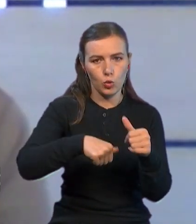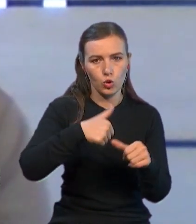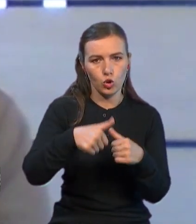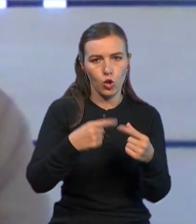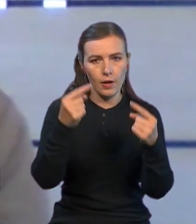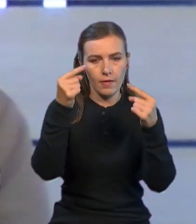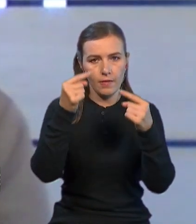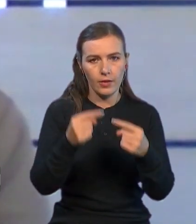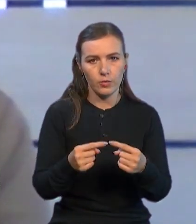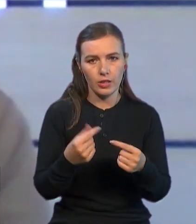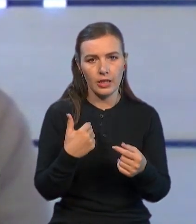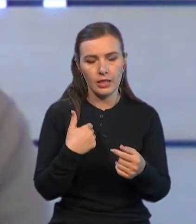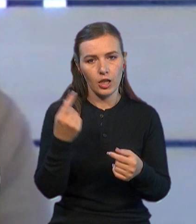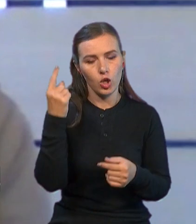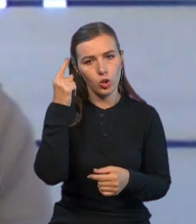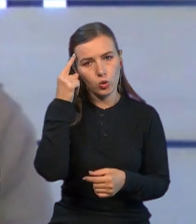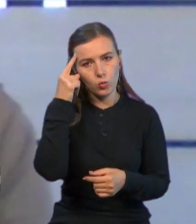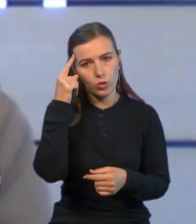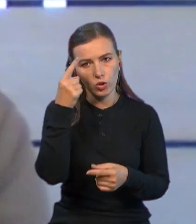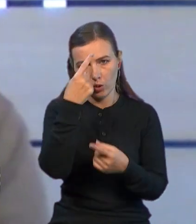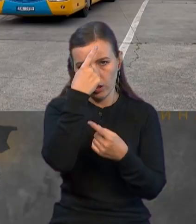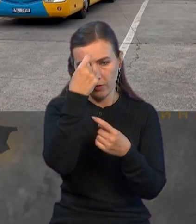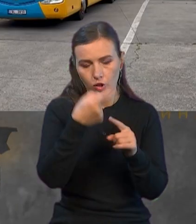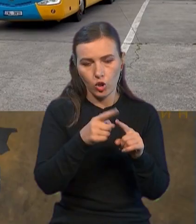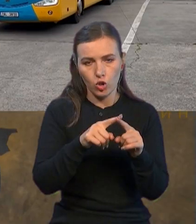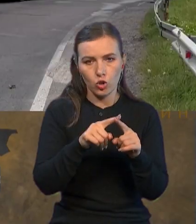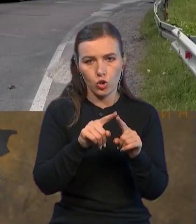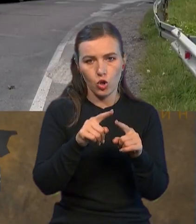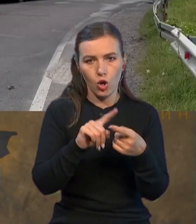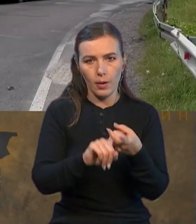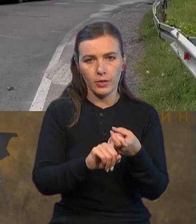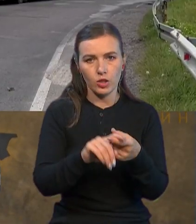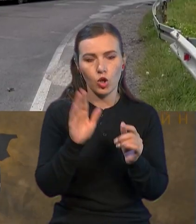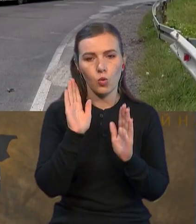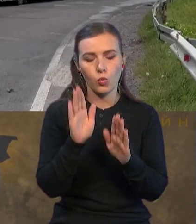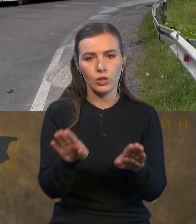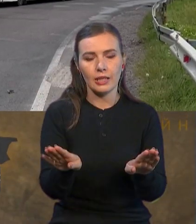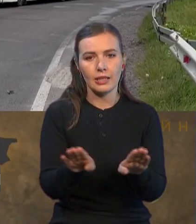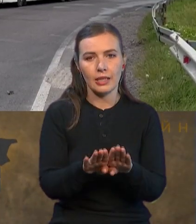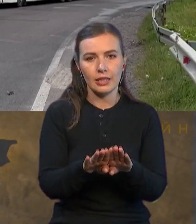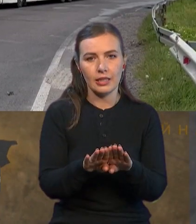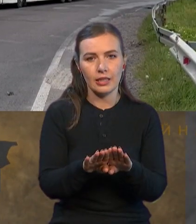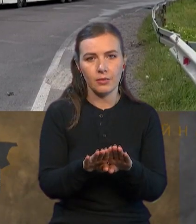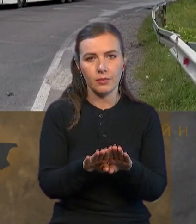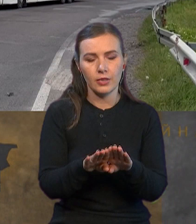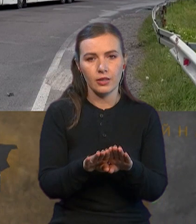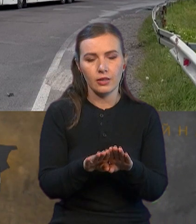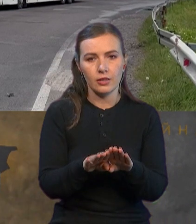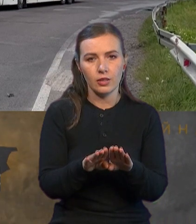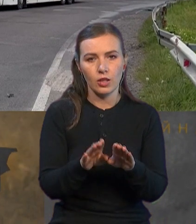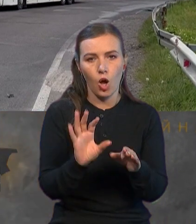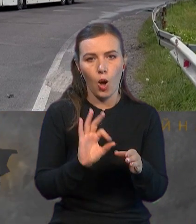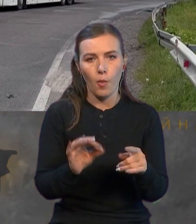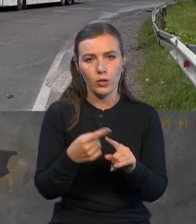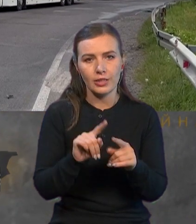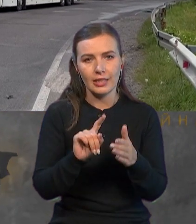відповідно, я думаю, інформування з цього приводу буде доволі таким резонансним, тому ми про це дізнаємося